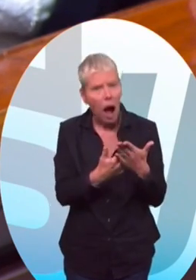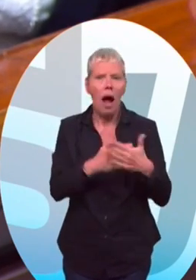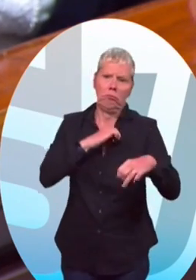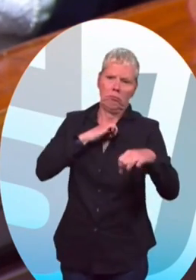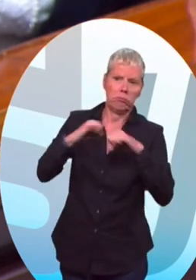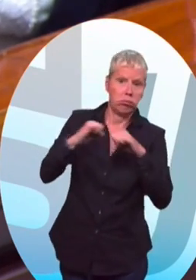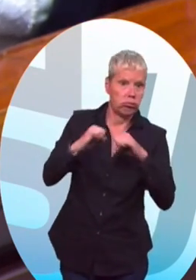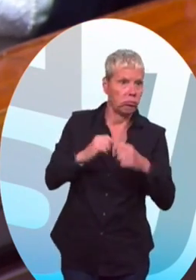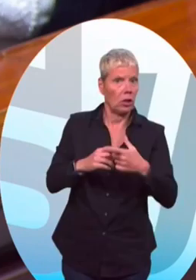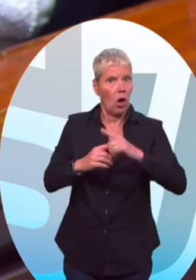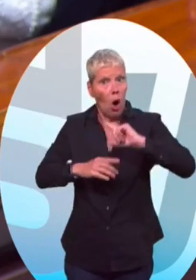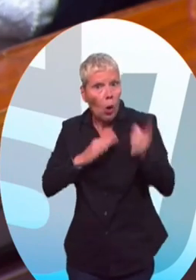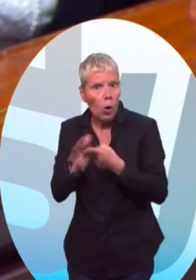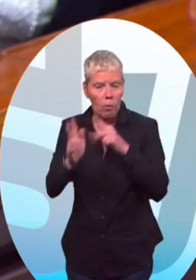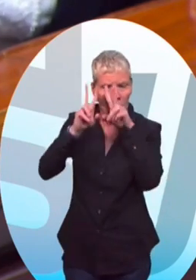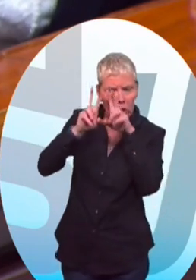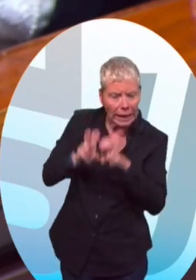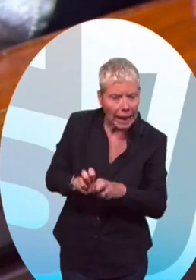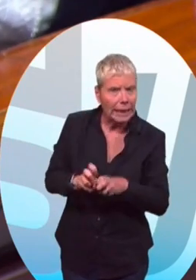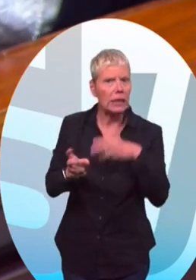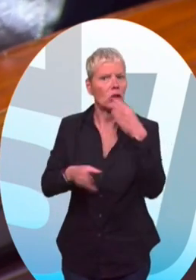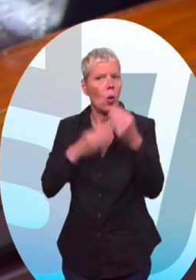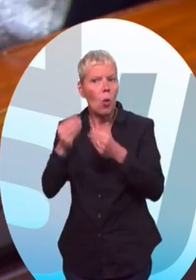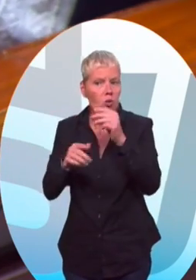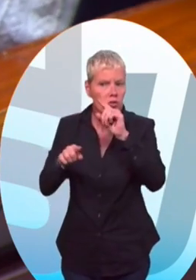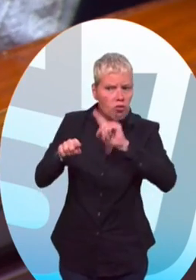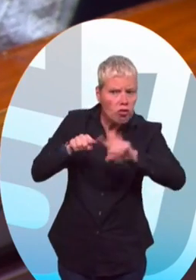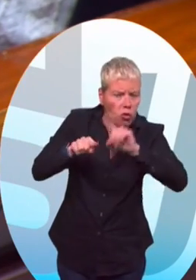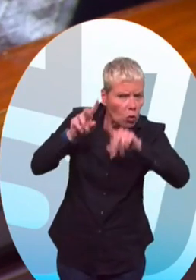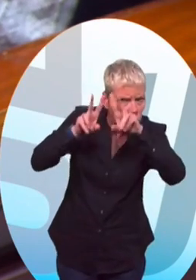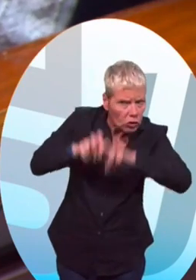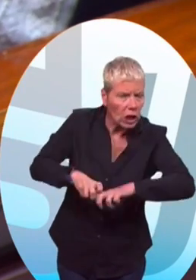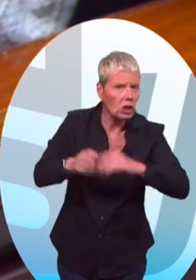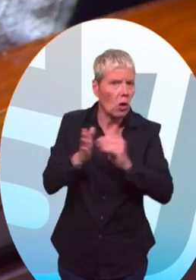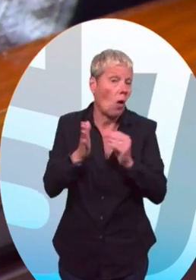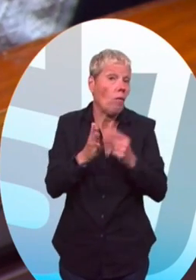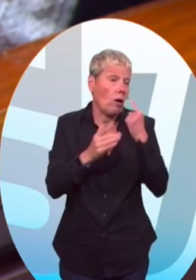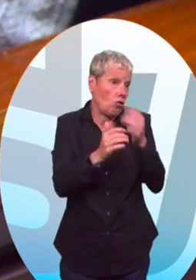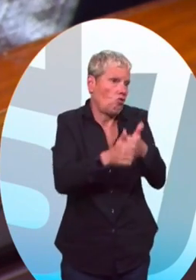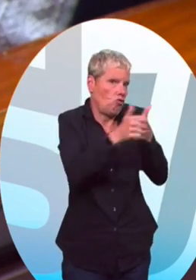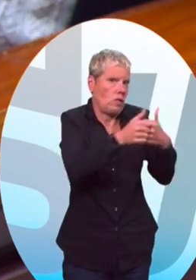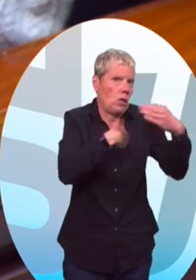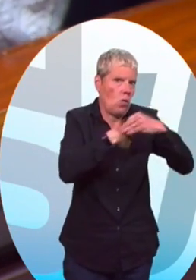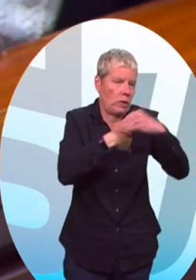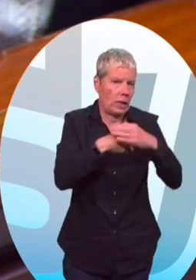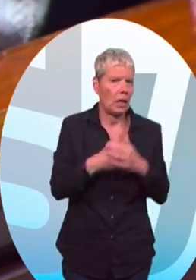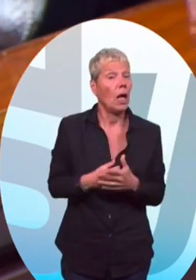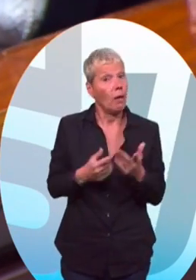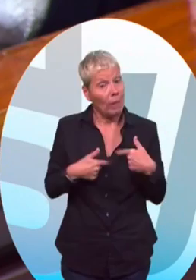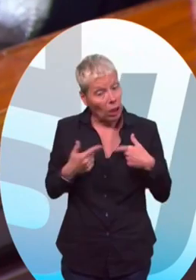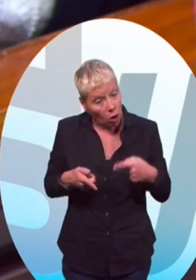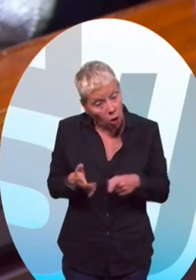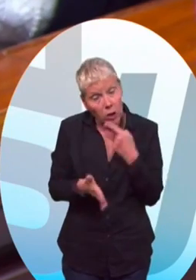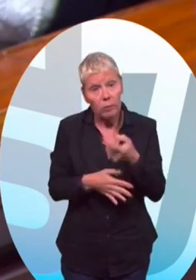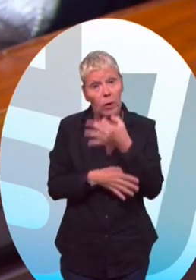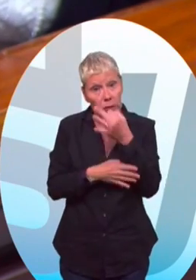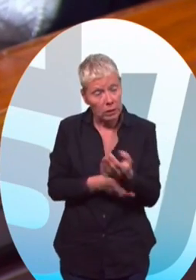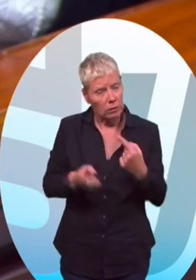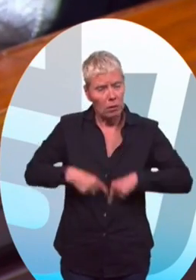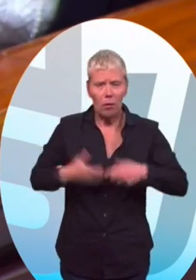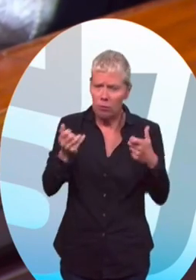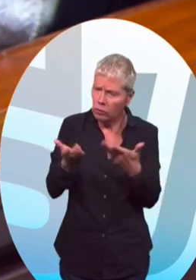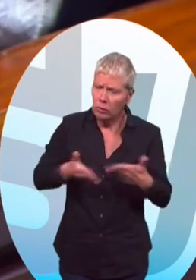supplémentaires ou des produits supplémentaires à rechercher. Donc moi, je voudrais à nouveau vous assurer de la volonté du gouvernement de faire toute la